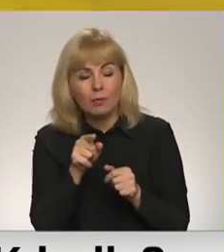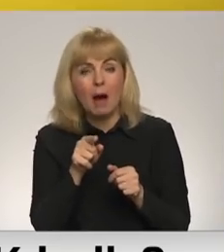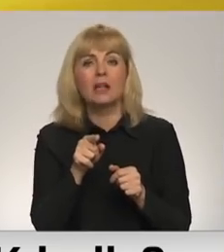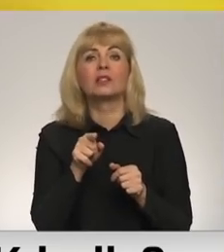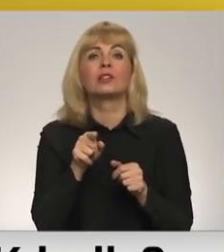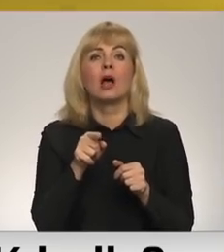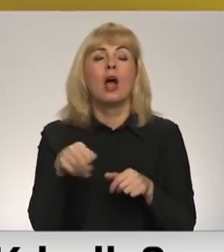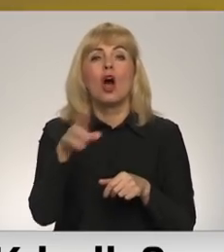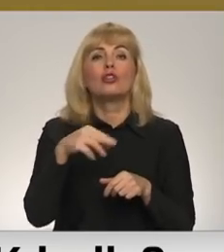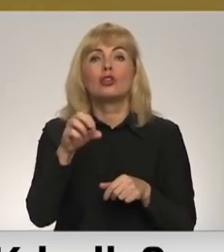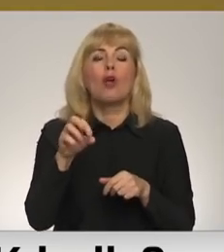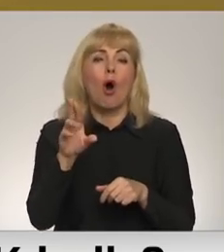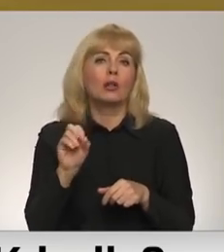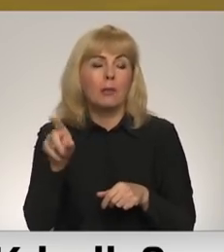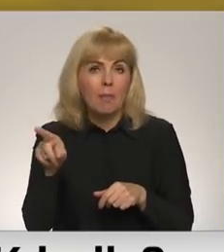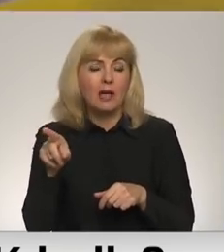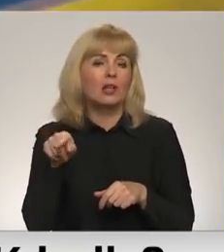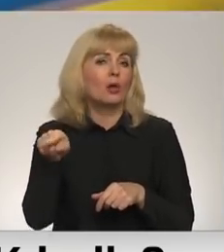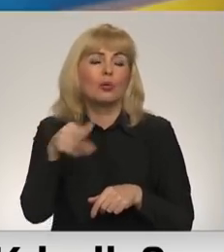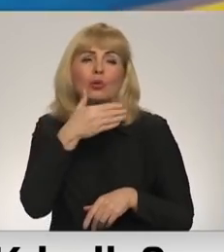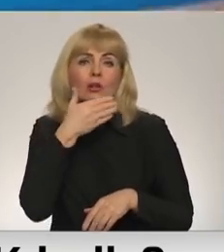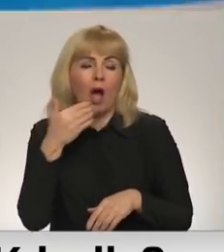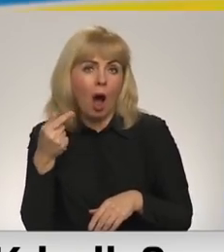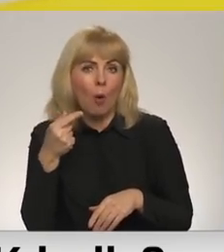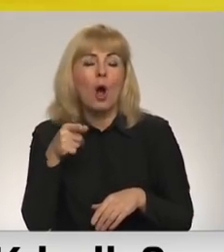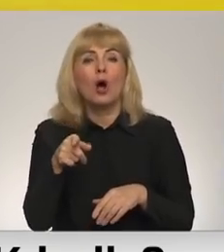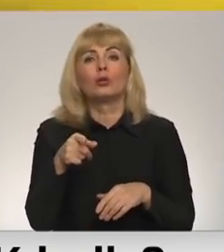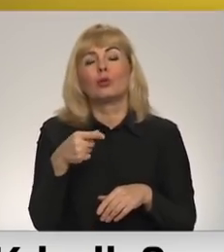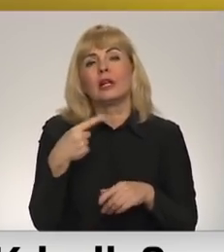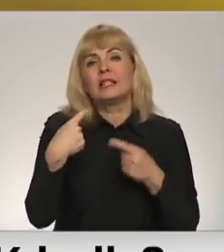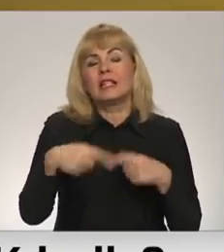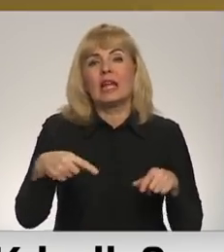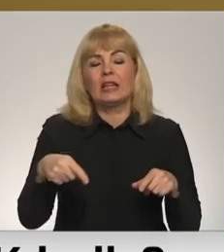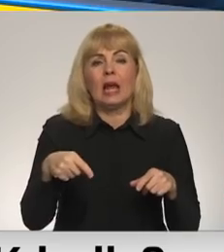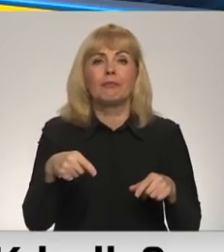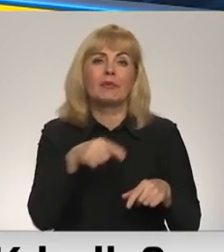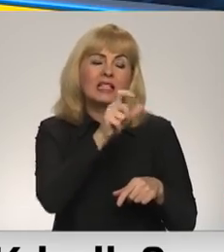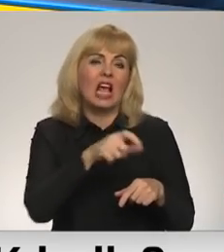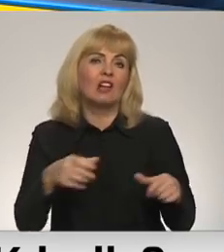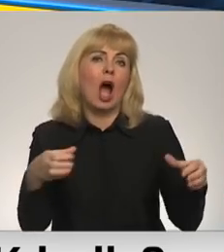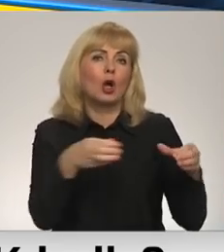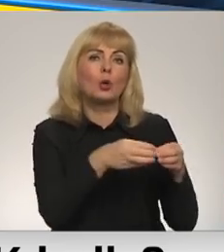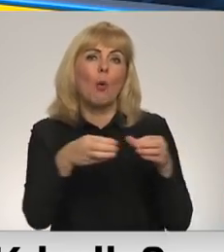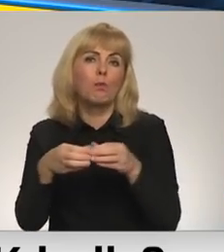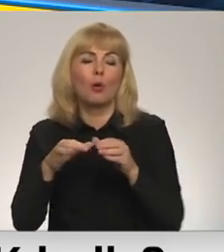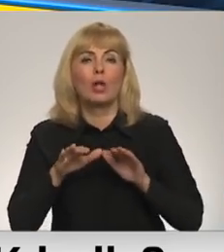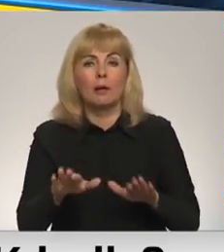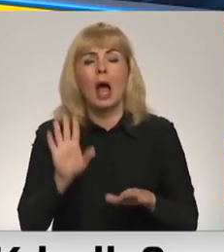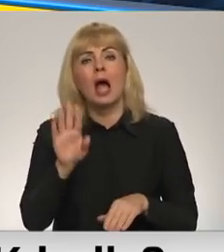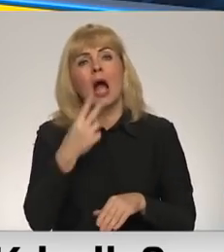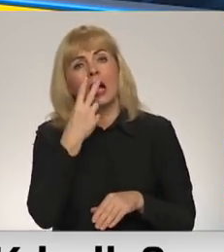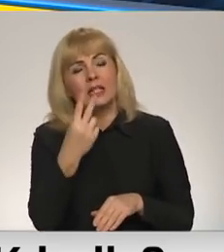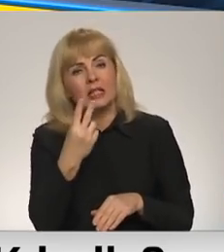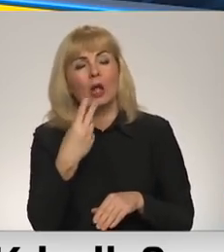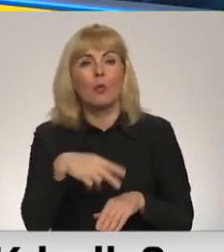līdz šim apgalvotas, ka Kievā Krieva neesot tieši tāpēc tur plaši darbojas diversanti. Kā šī brīdža Krievijas rīcība izskatās no starptautisko